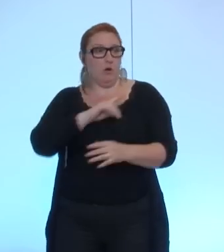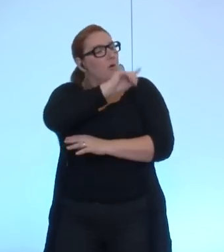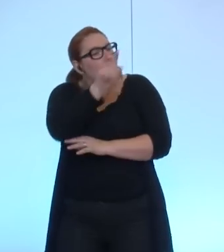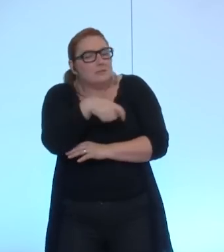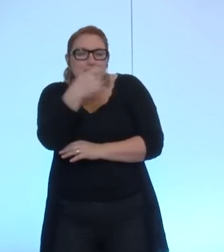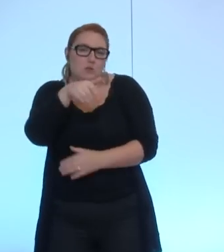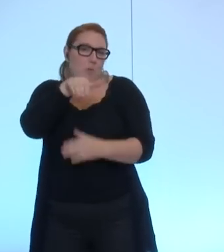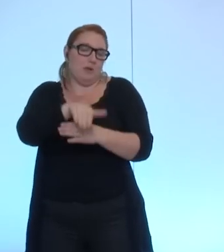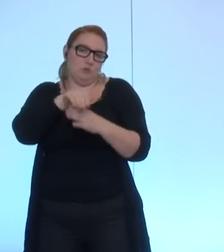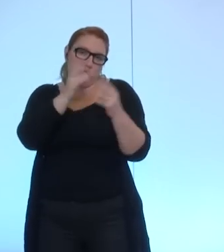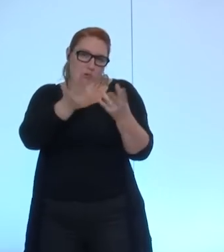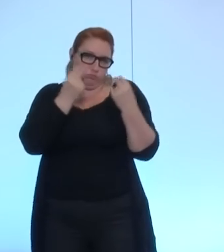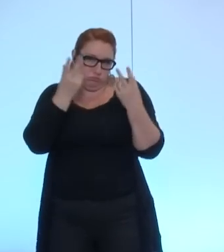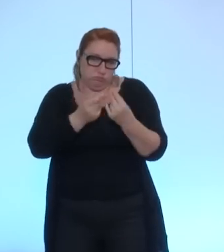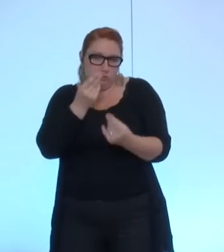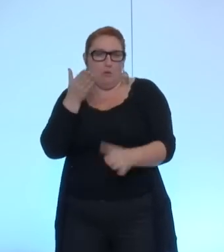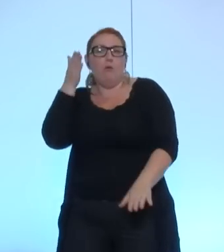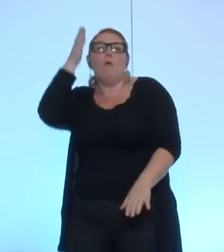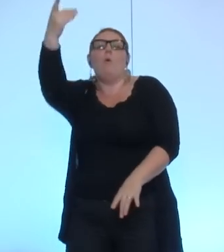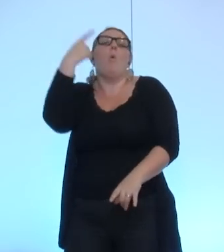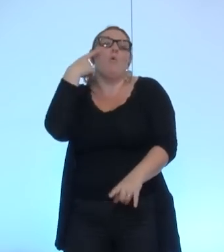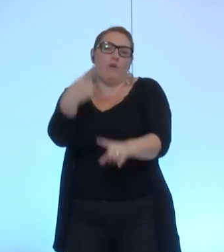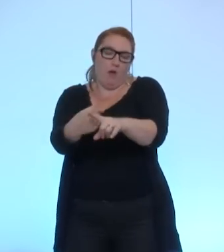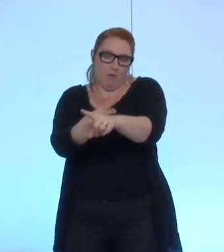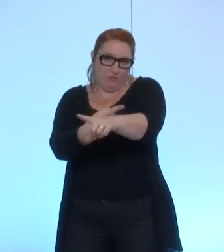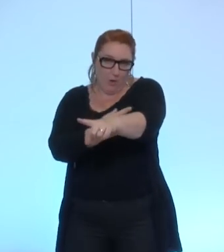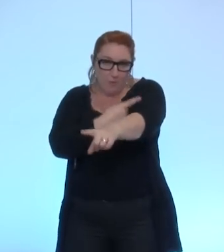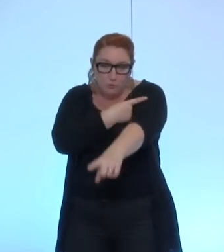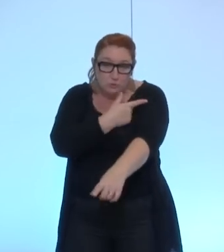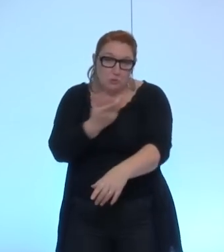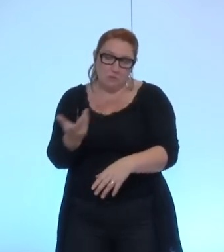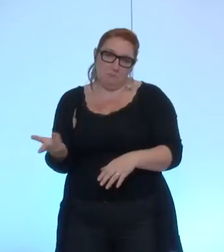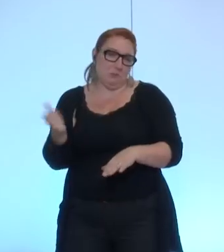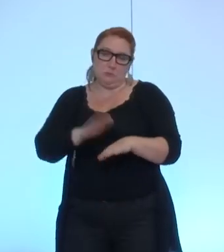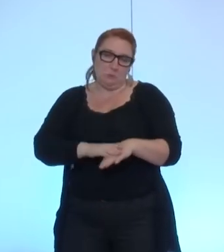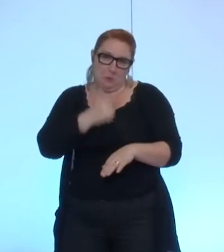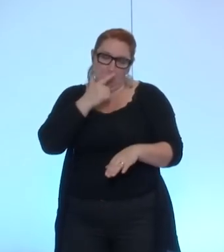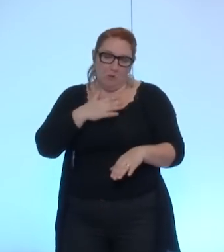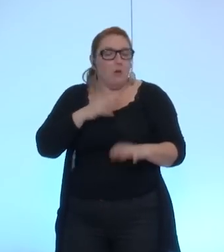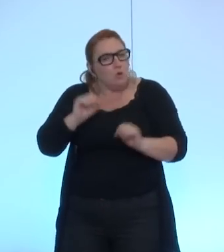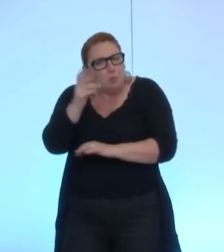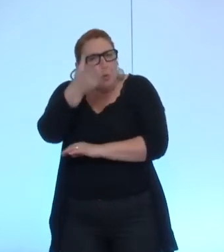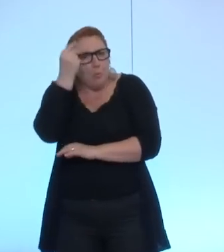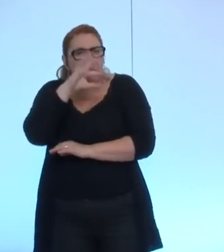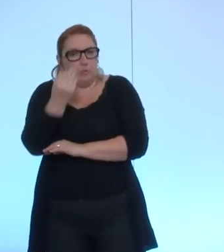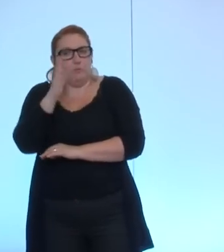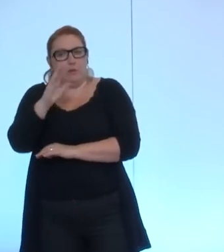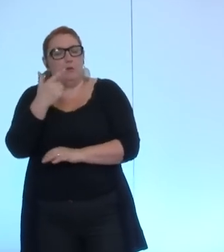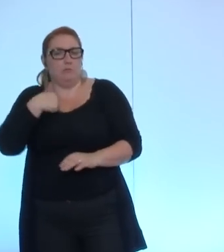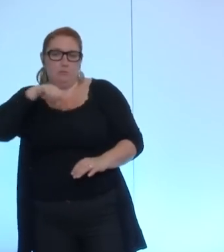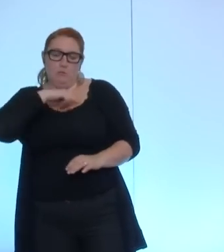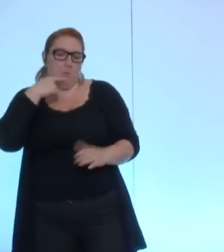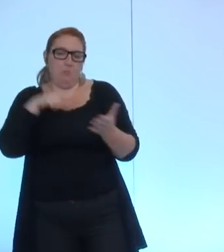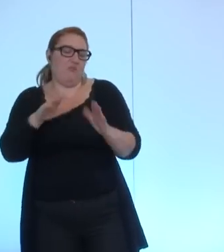les choses se décideront viendront j'allais dire au fur et à mesure de la discussion je pense que ça peut s'entendre mais du coup nous préférons nous nous